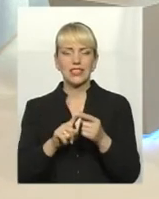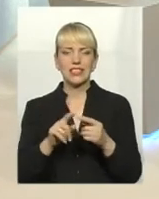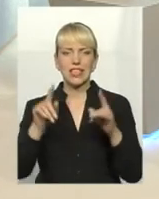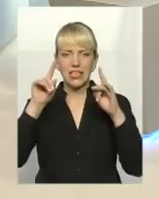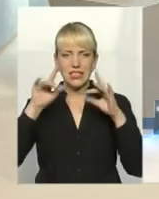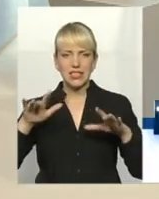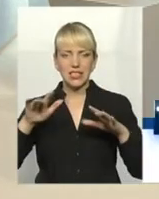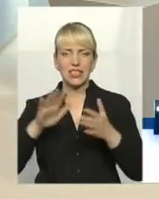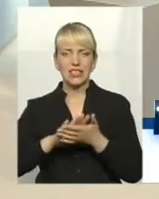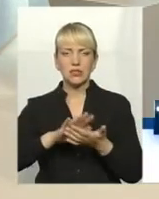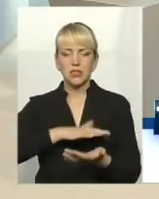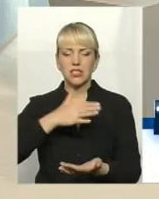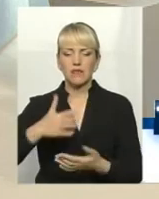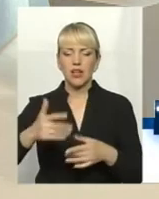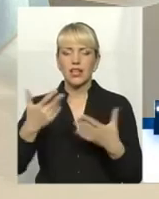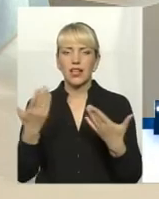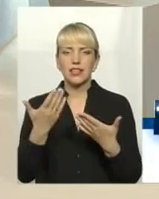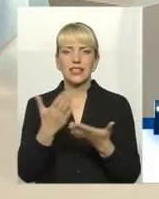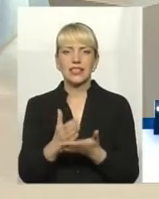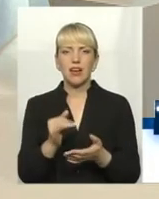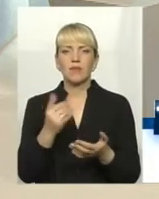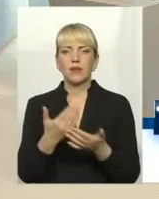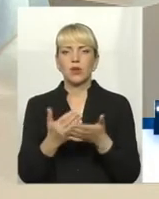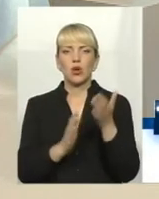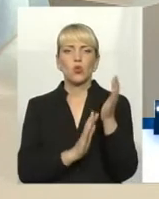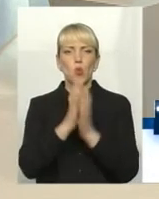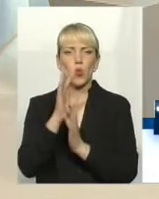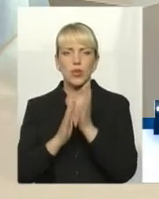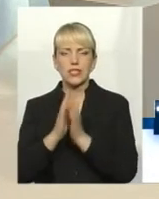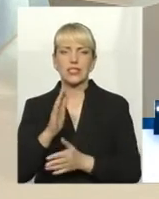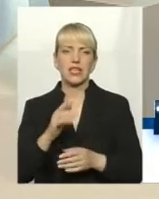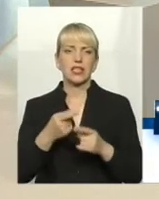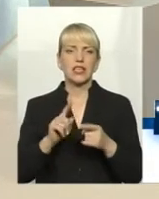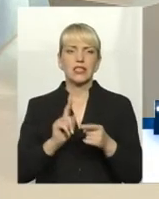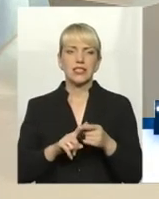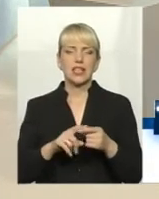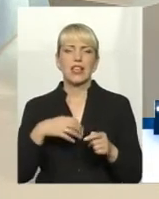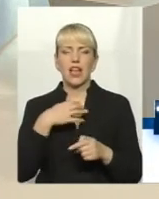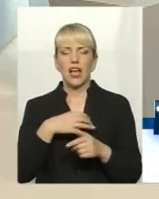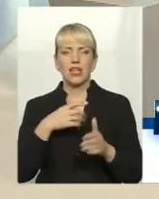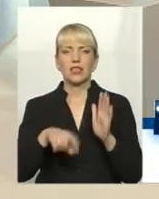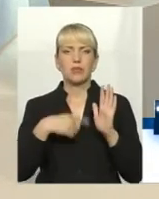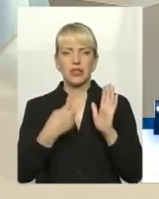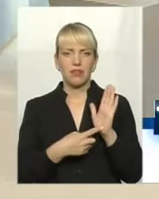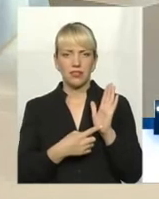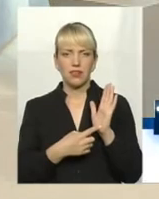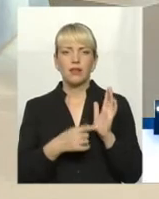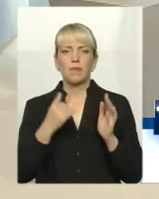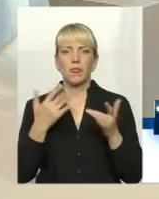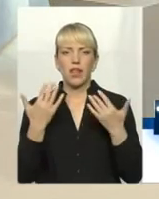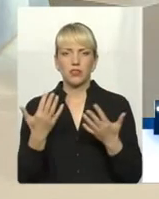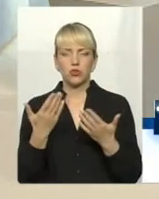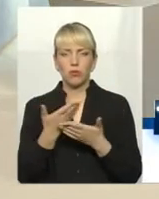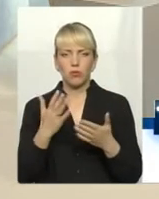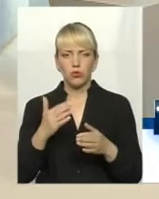існують в місцях, де люди і в лісосмогах, і в парках, скверах, тобто, це нагальне питання, і якщо ми будемо